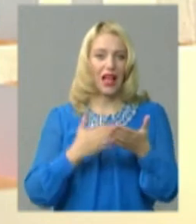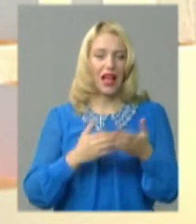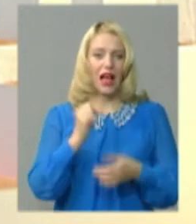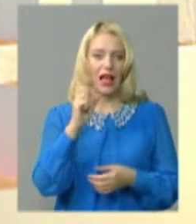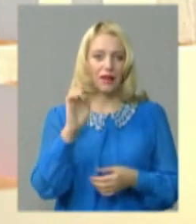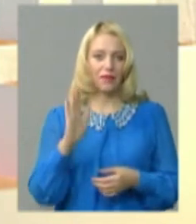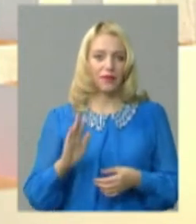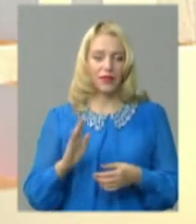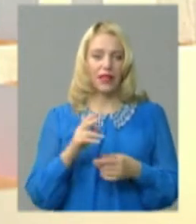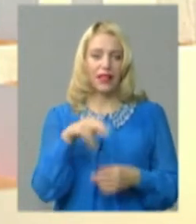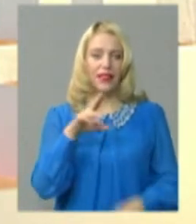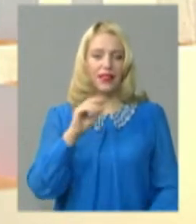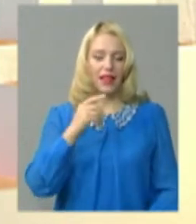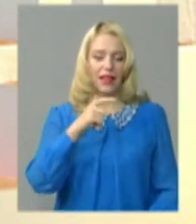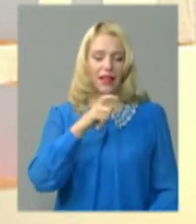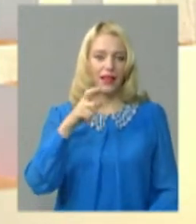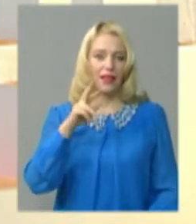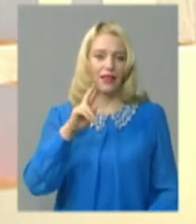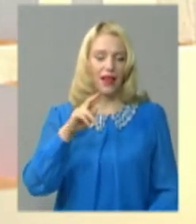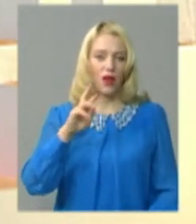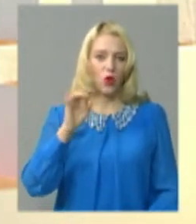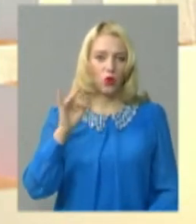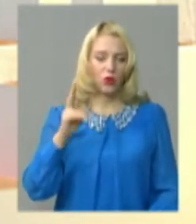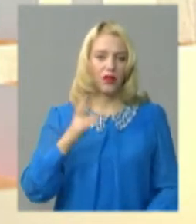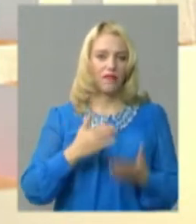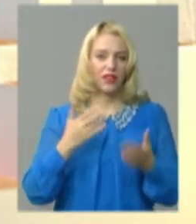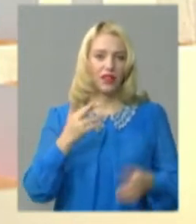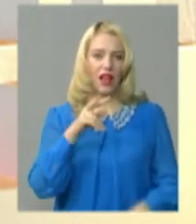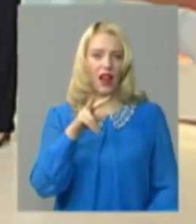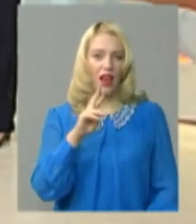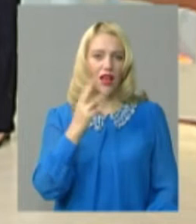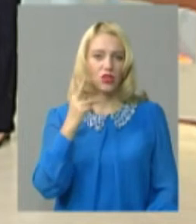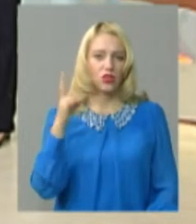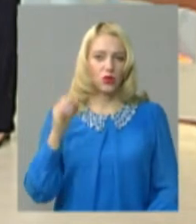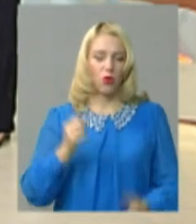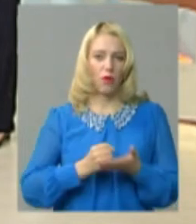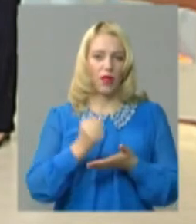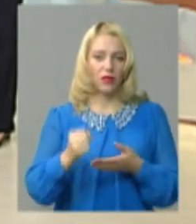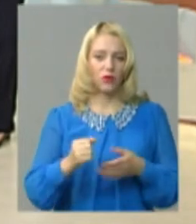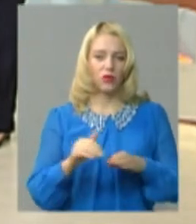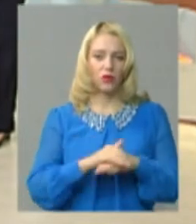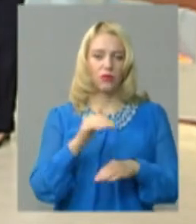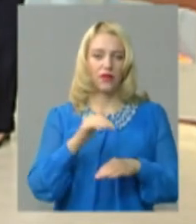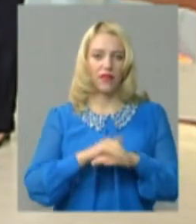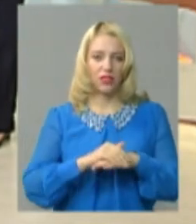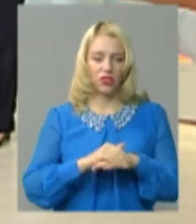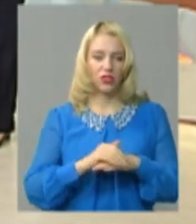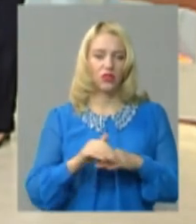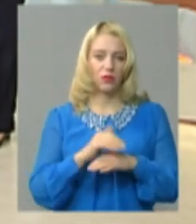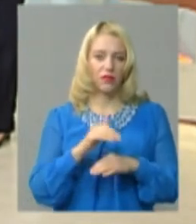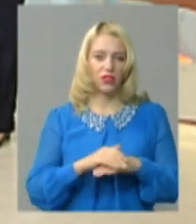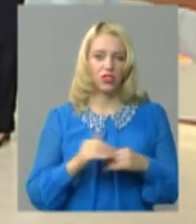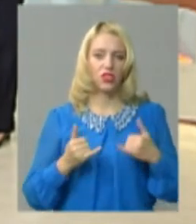Олександр Дехтярук буде першим Він балотується від радикальної партії Олега Ляшка Добрий вечір Добрий вечір, добрий вечір, сьогодні глядачі